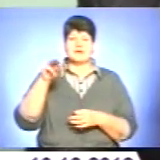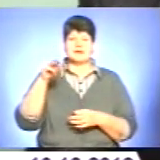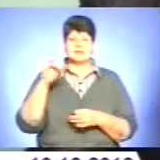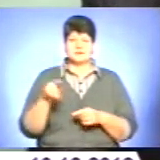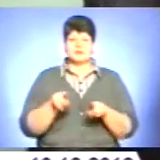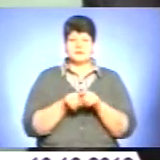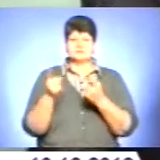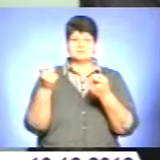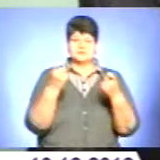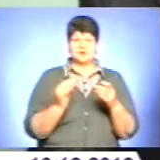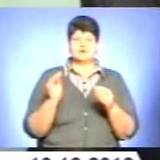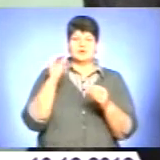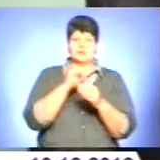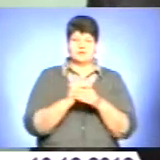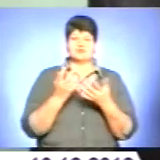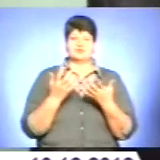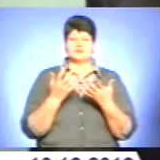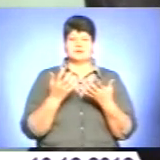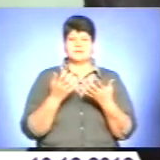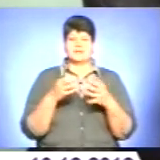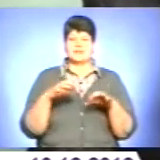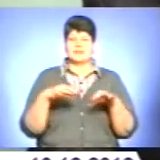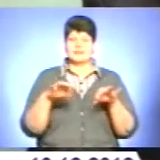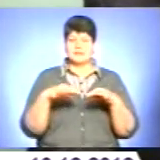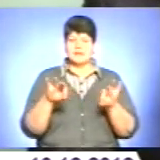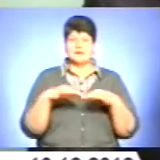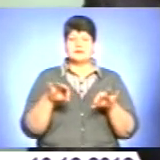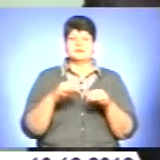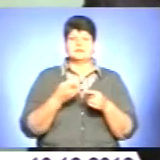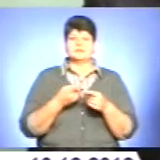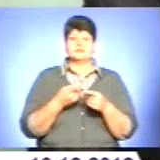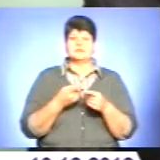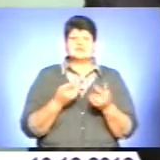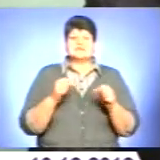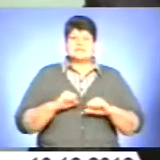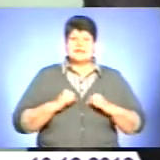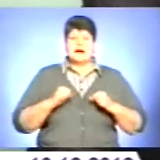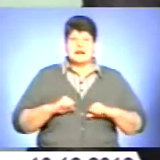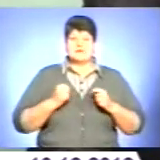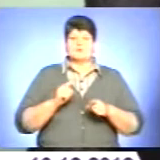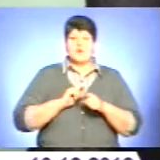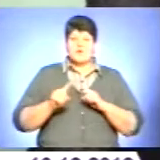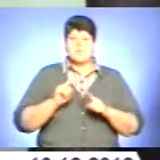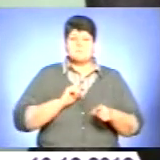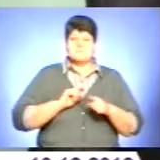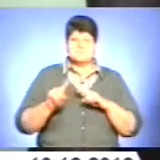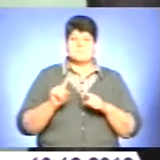техніку. там працює зараз машина. Тобто, стараємося оперативно